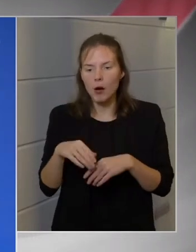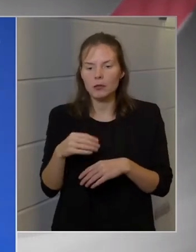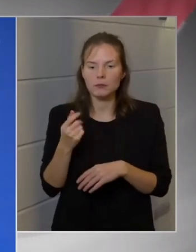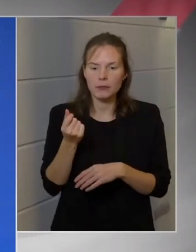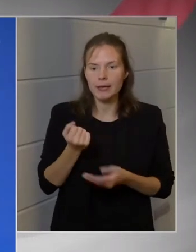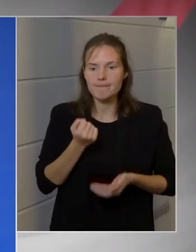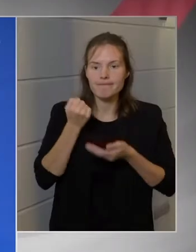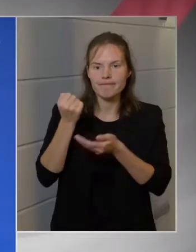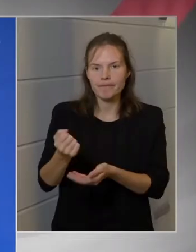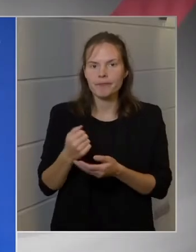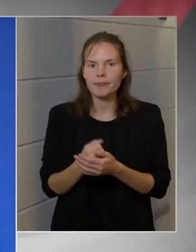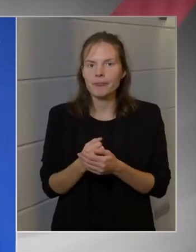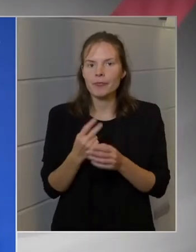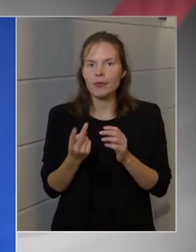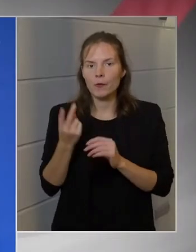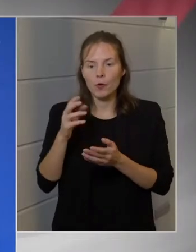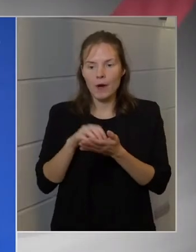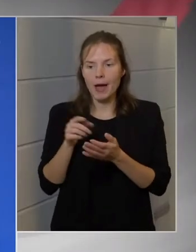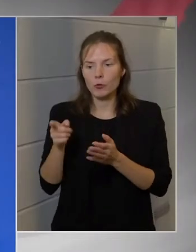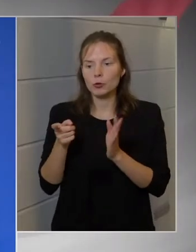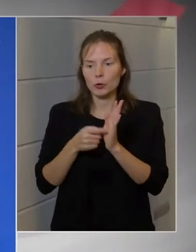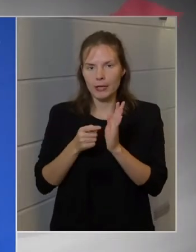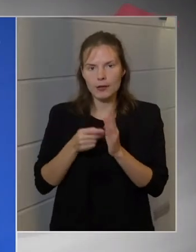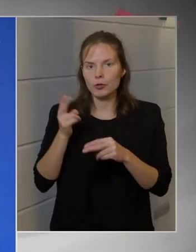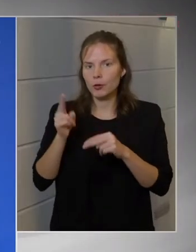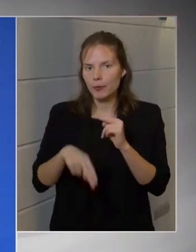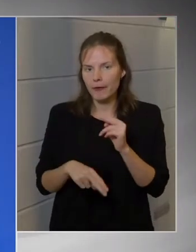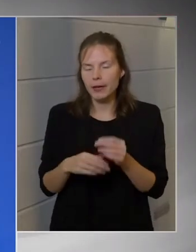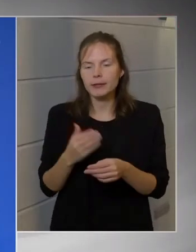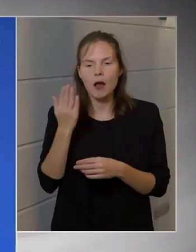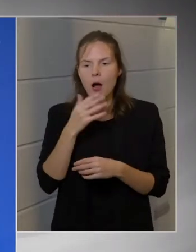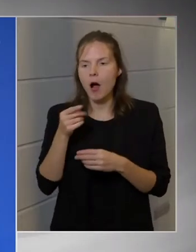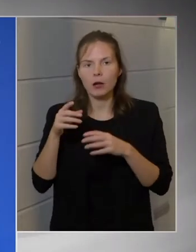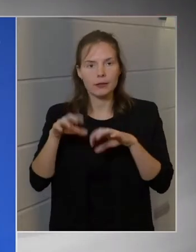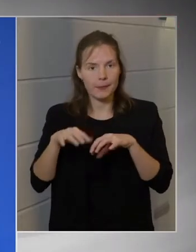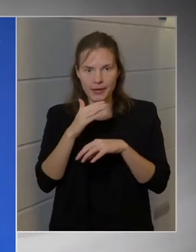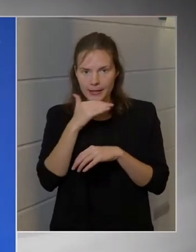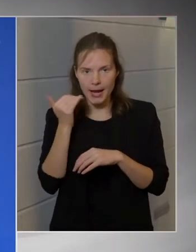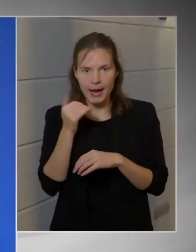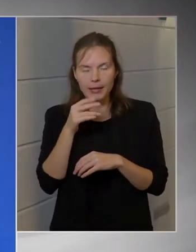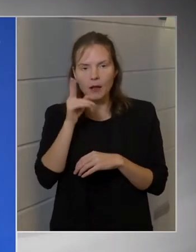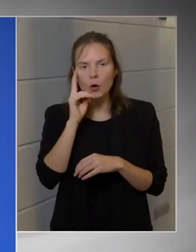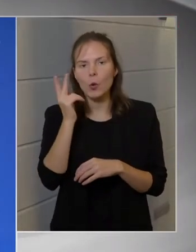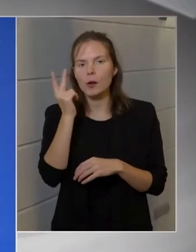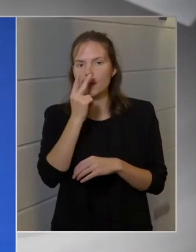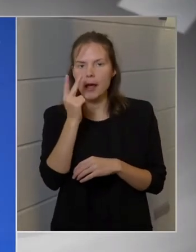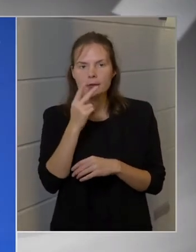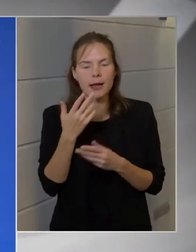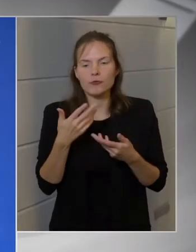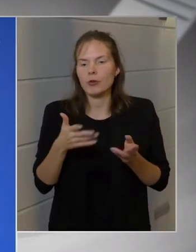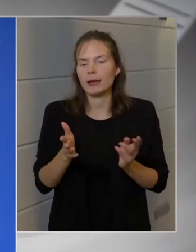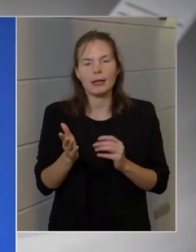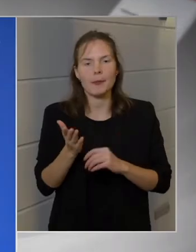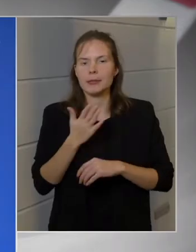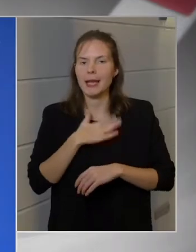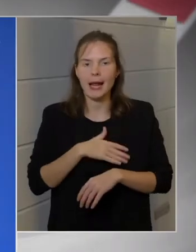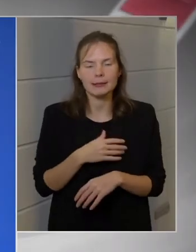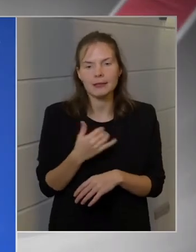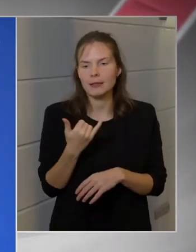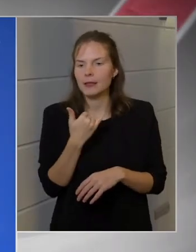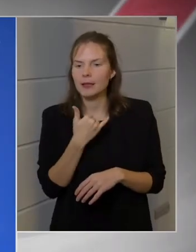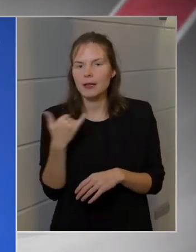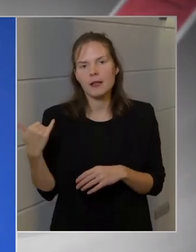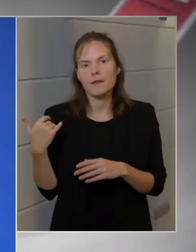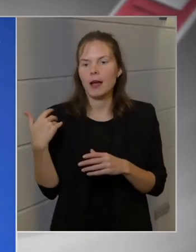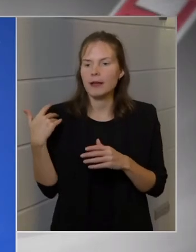Ezért a főváros kötelezettsége befejezni. Most, hogyha a főváros ennek nem tesz eleget, természetesen senki nem szeretné éveken